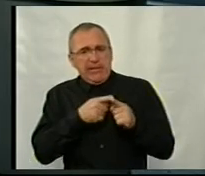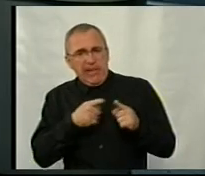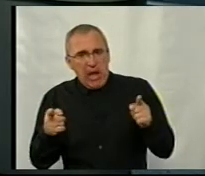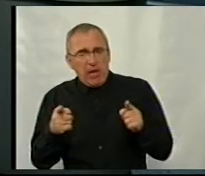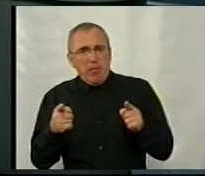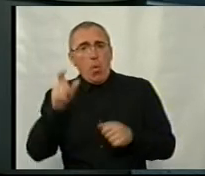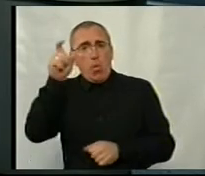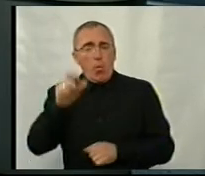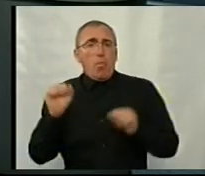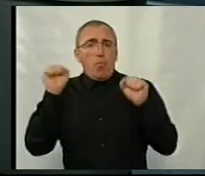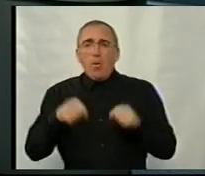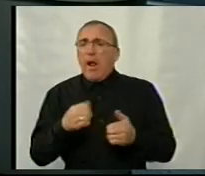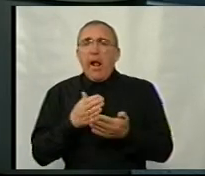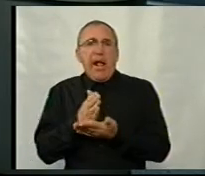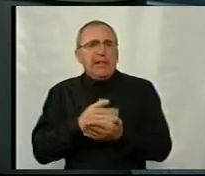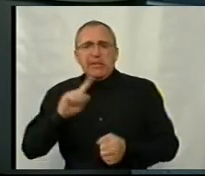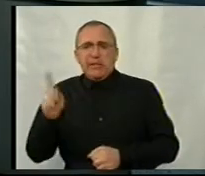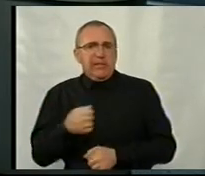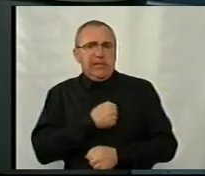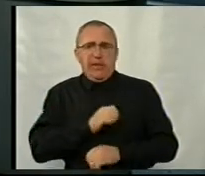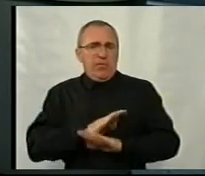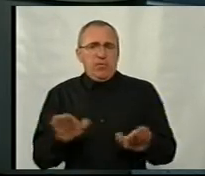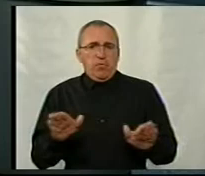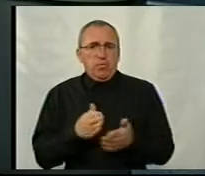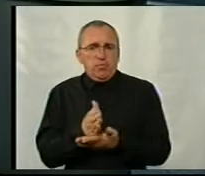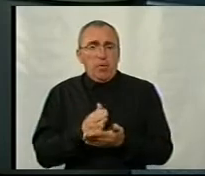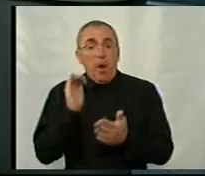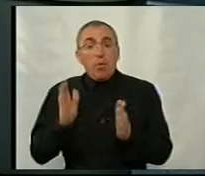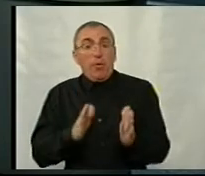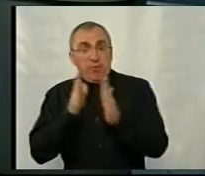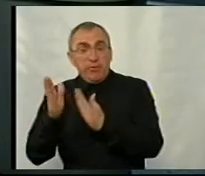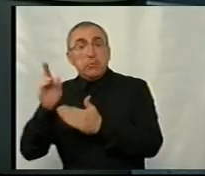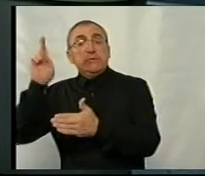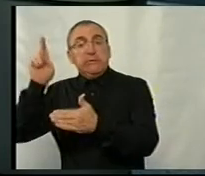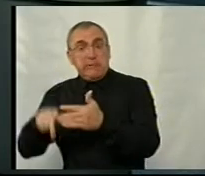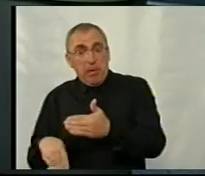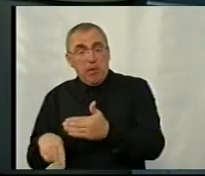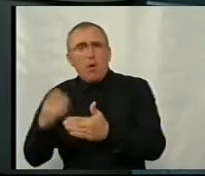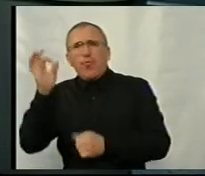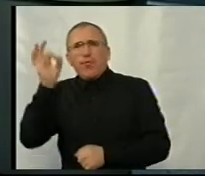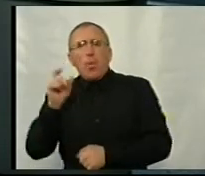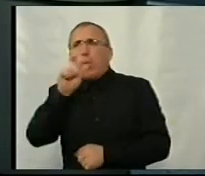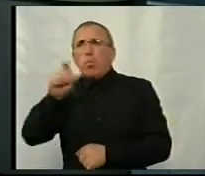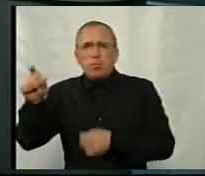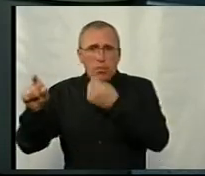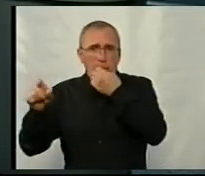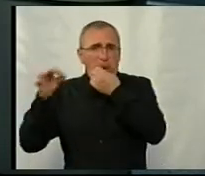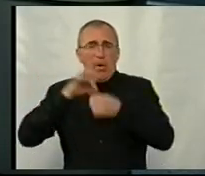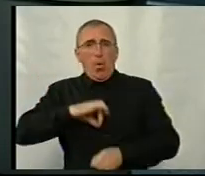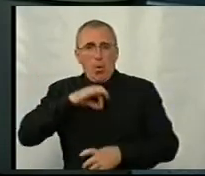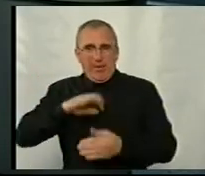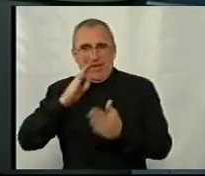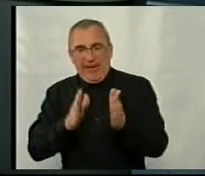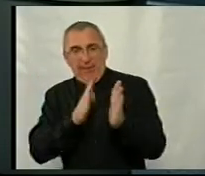який людина може не служити в армії. Але ж потім ця відсрочка закінчується. Який відсоток людей, які користувалися